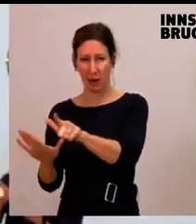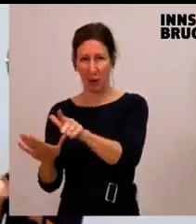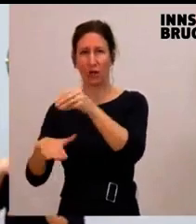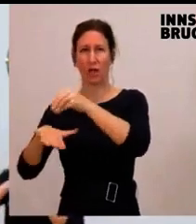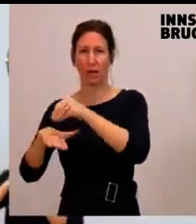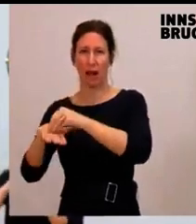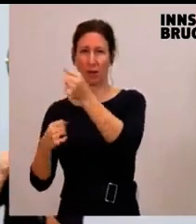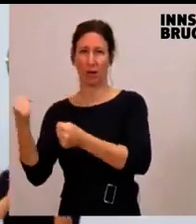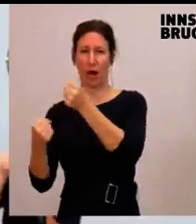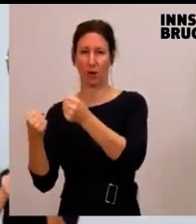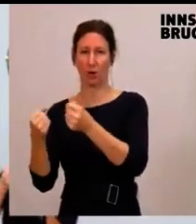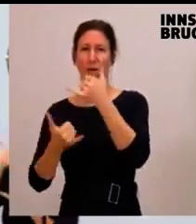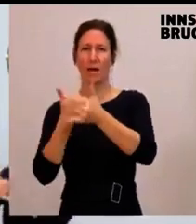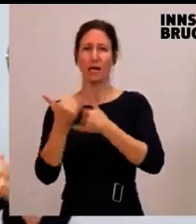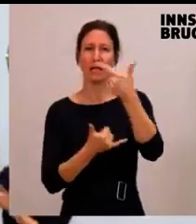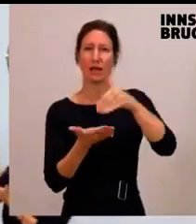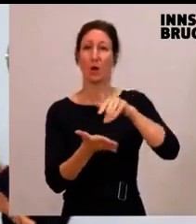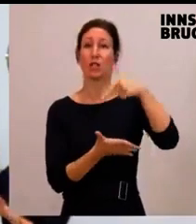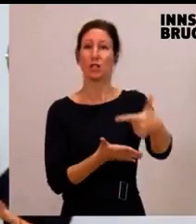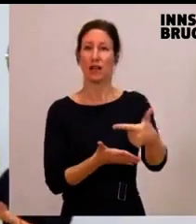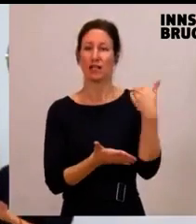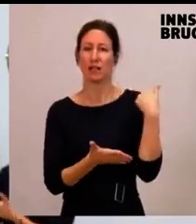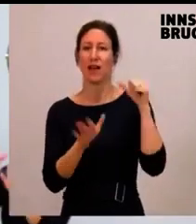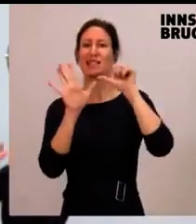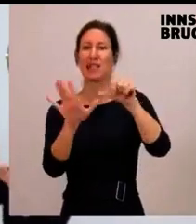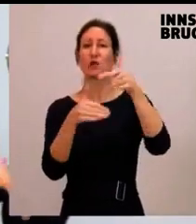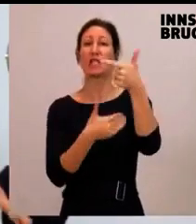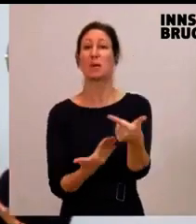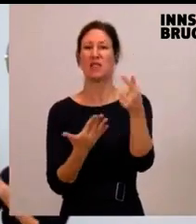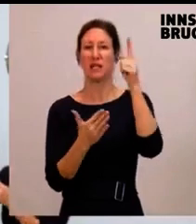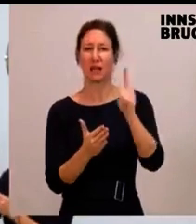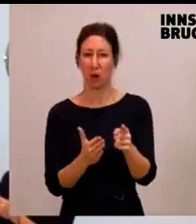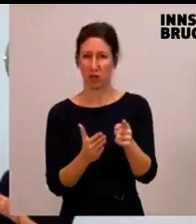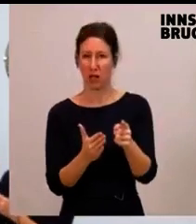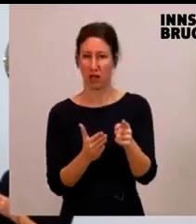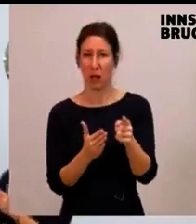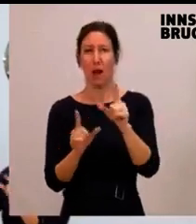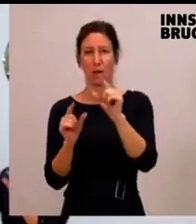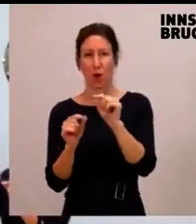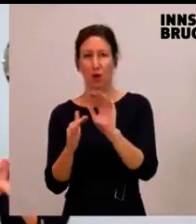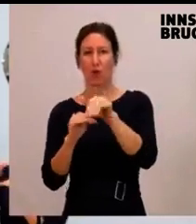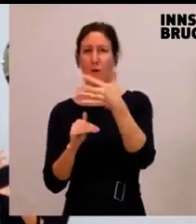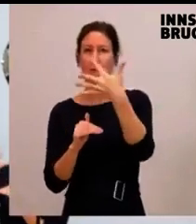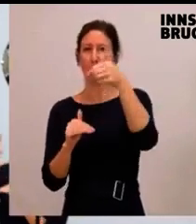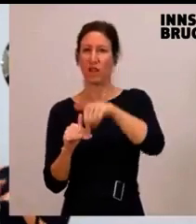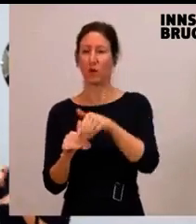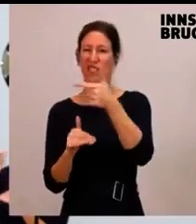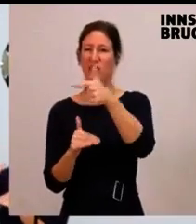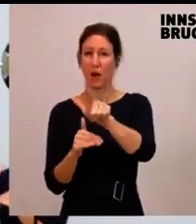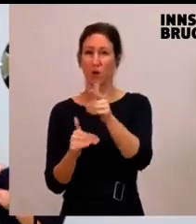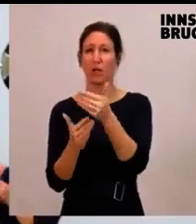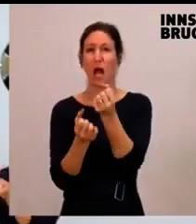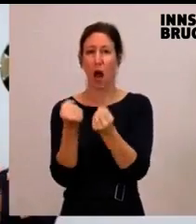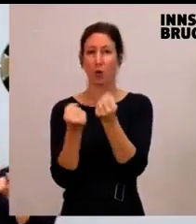Innsbruck gehabt. Im Jahr 2020 haben wir 76.000. Ein Plus von 5.200 etwas. Also,